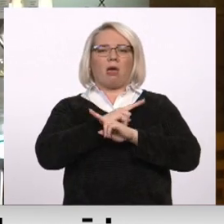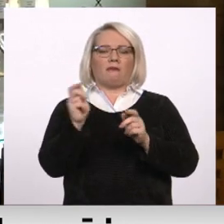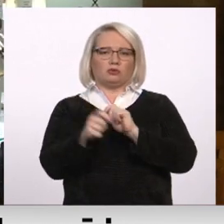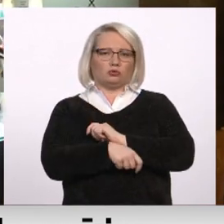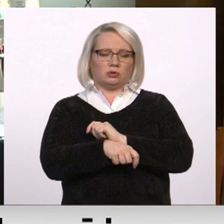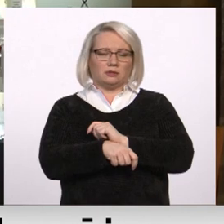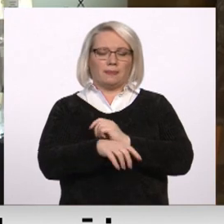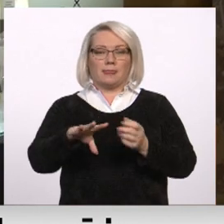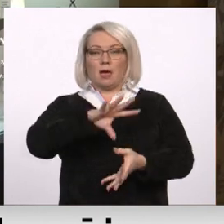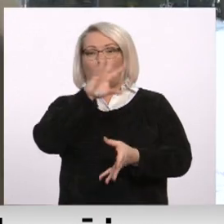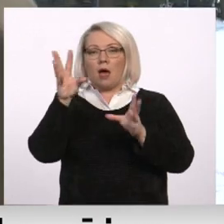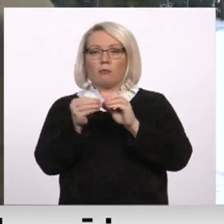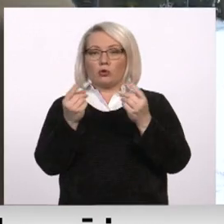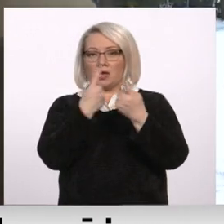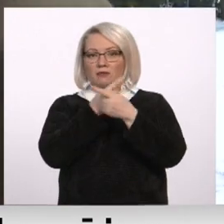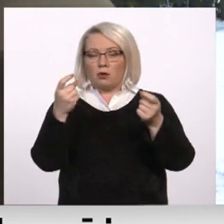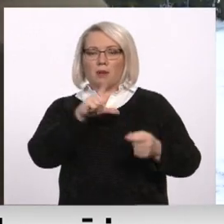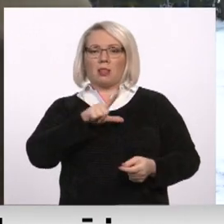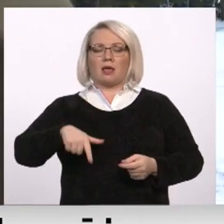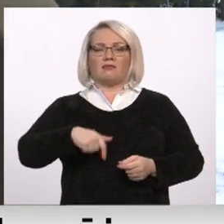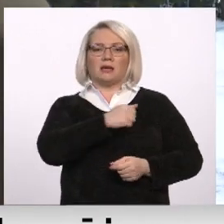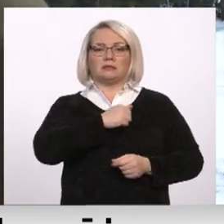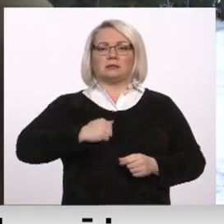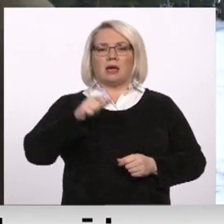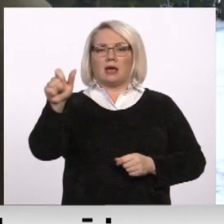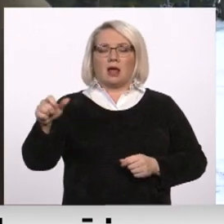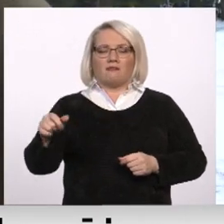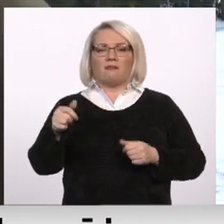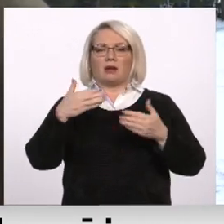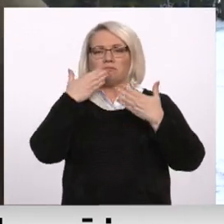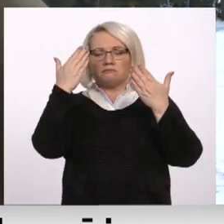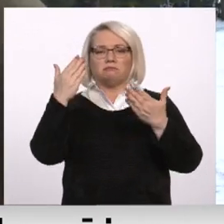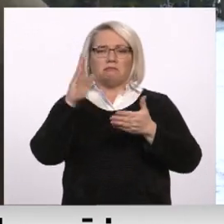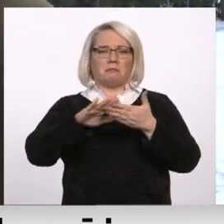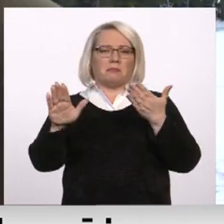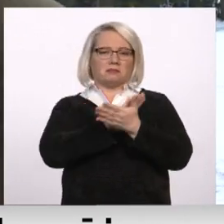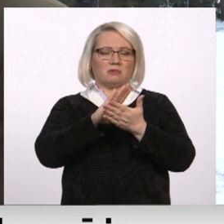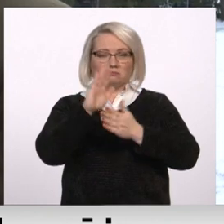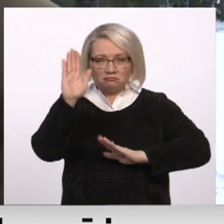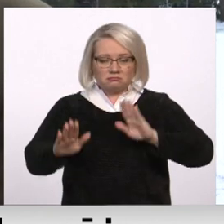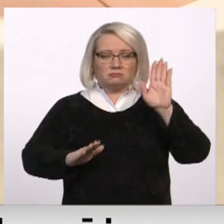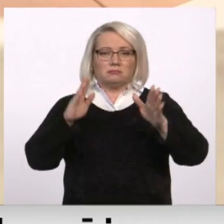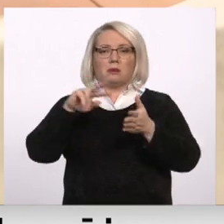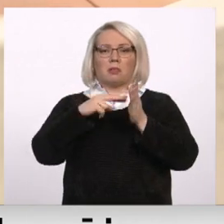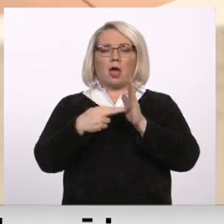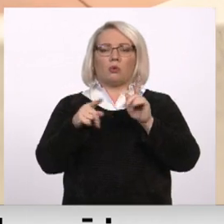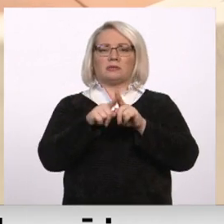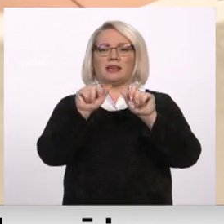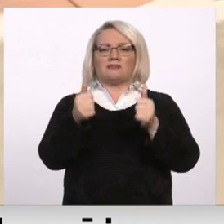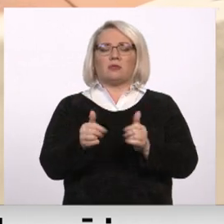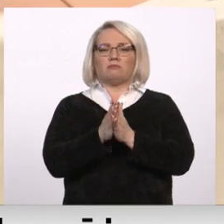Apkopotā informācija par Latviešu karavīriem stendā piema bez mākslas visu dienaki. Plānots veidot arī brošūru, kurā